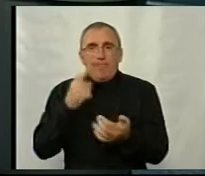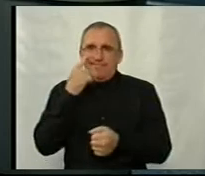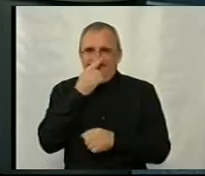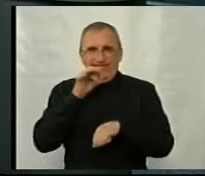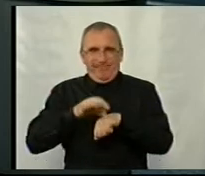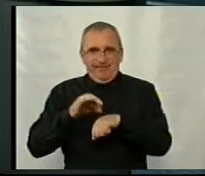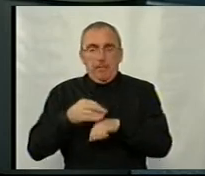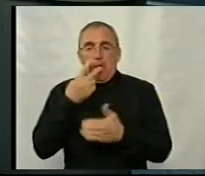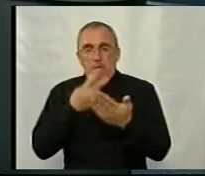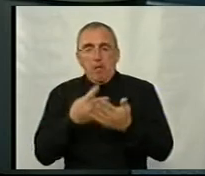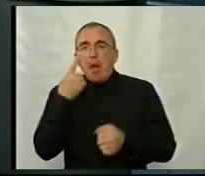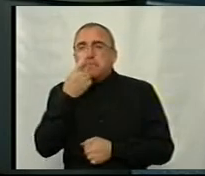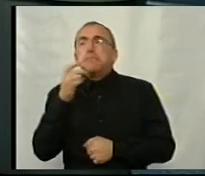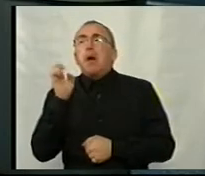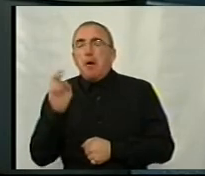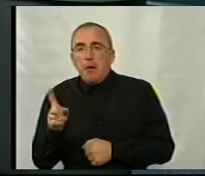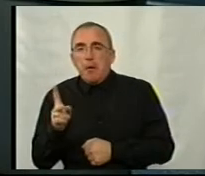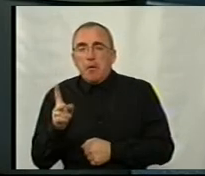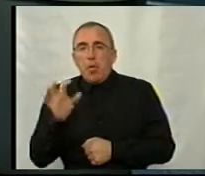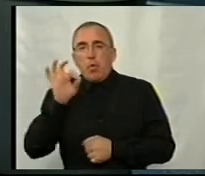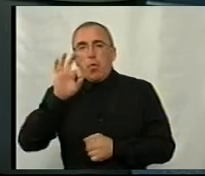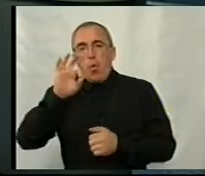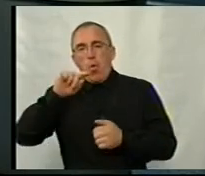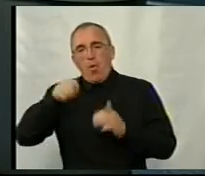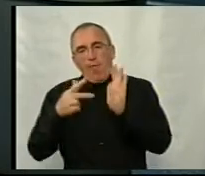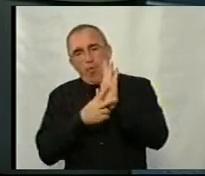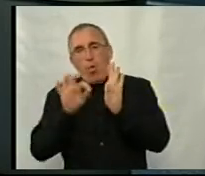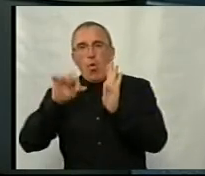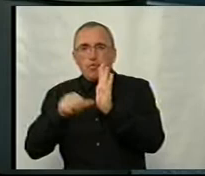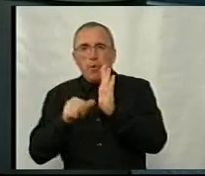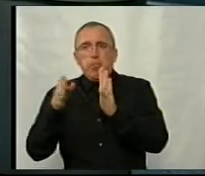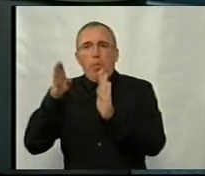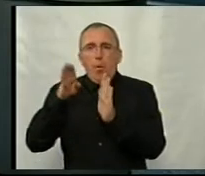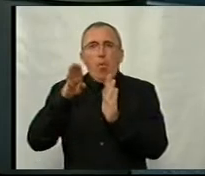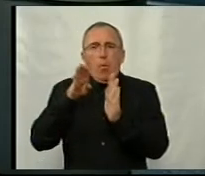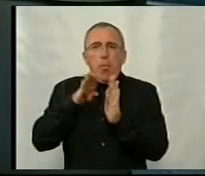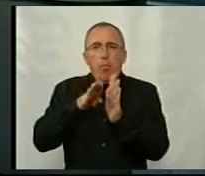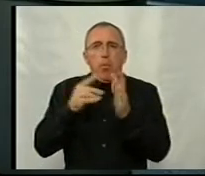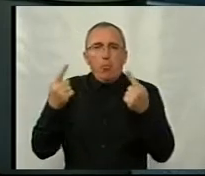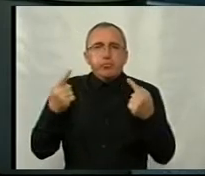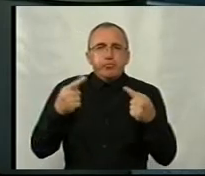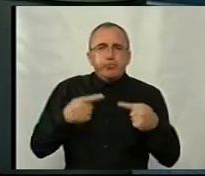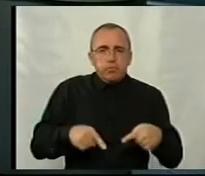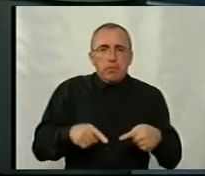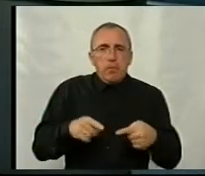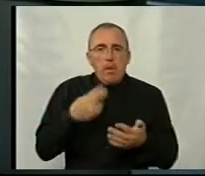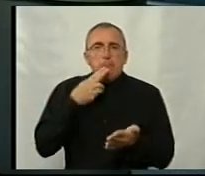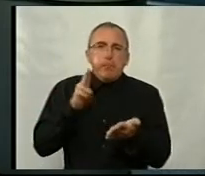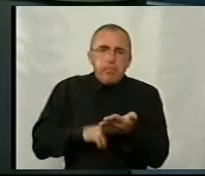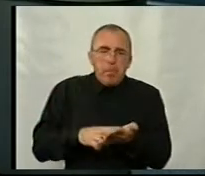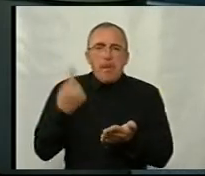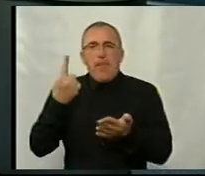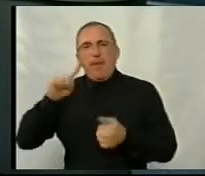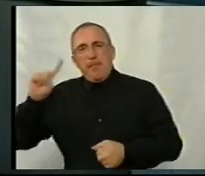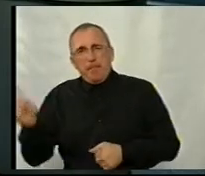я дивлюся, як зір у нього, раз там 08-06, і пішов погіршуватися, погіршуватися під час приписки, під час першого